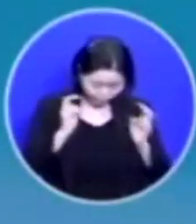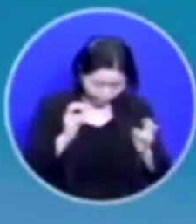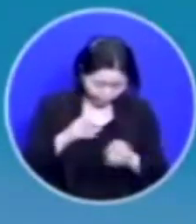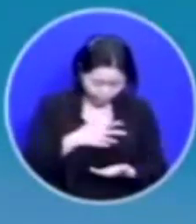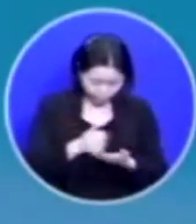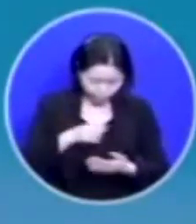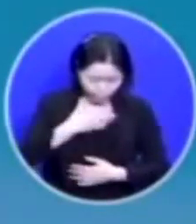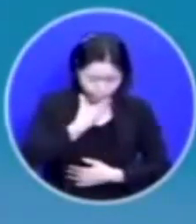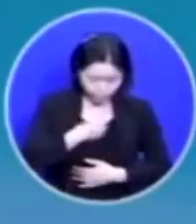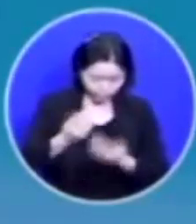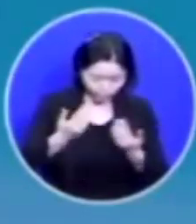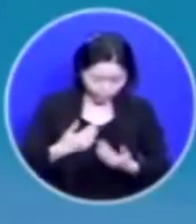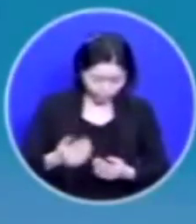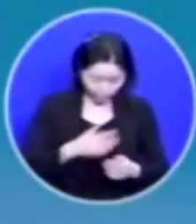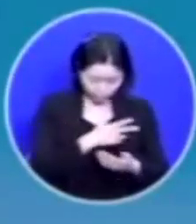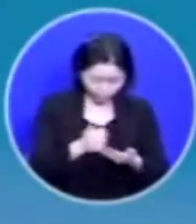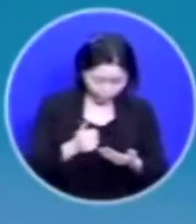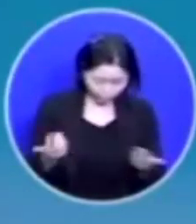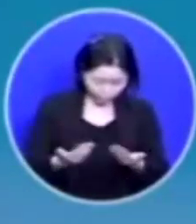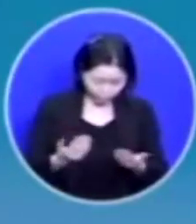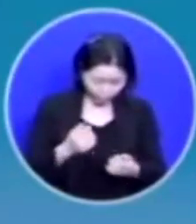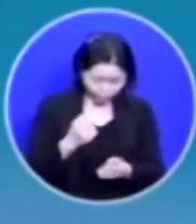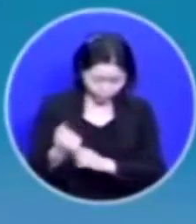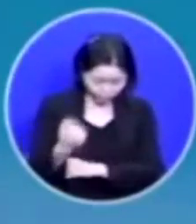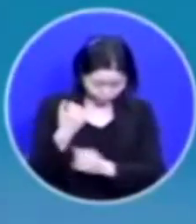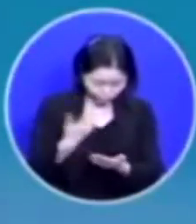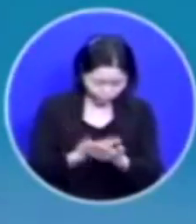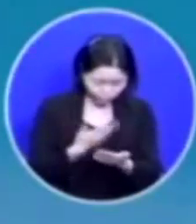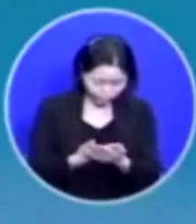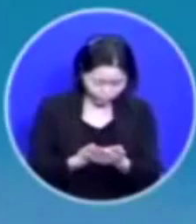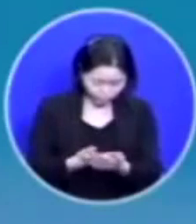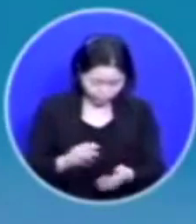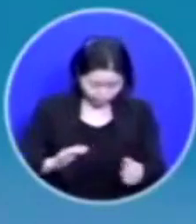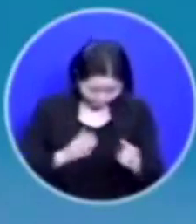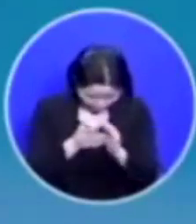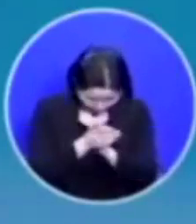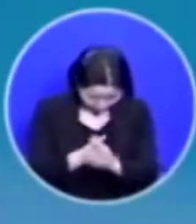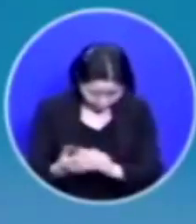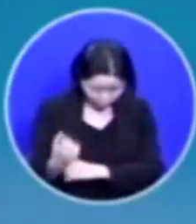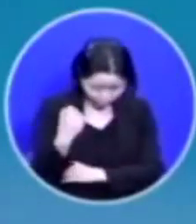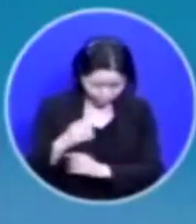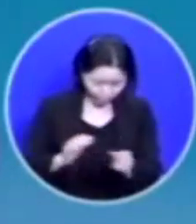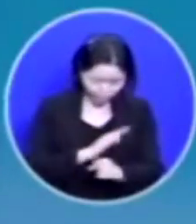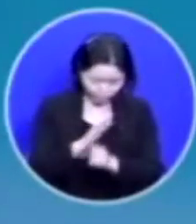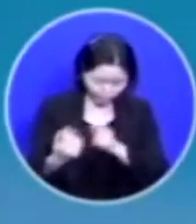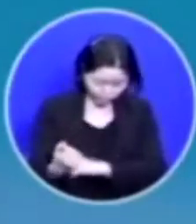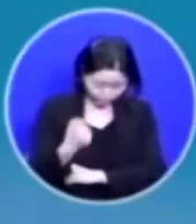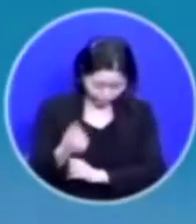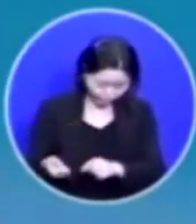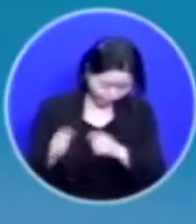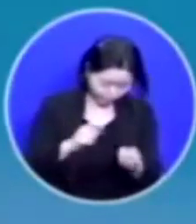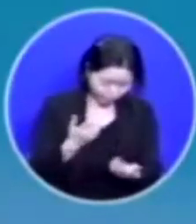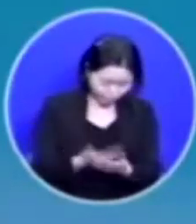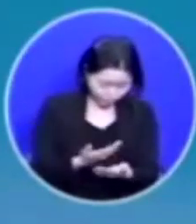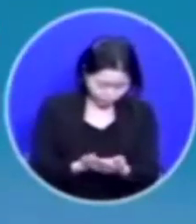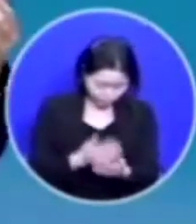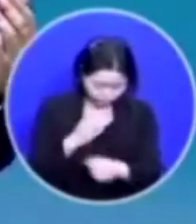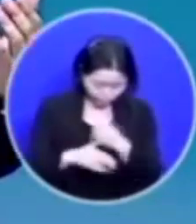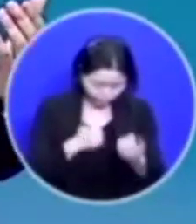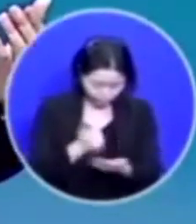일할 힘이 있게 하시며 기도의 능력, 사랑의 능력으로 부어주시고 하나님